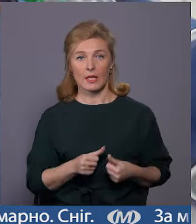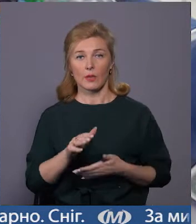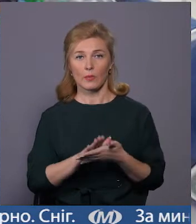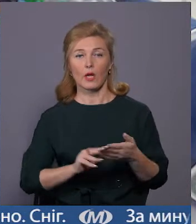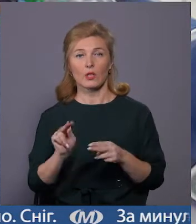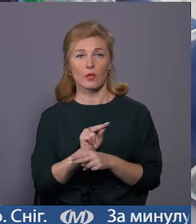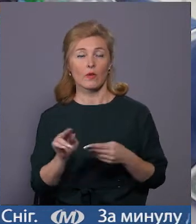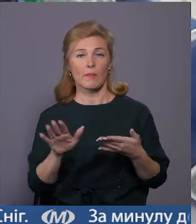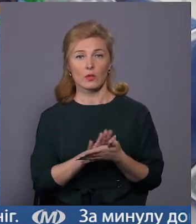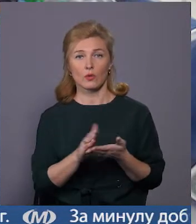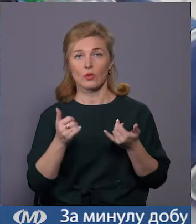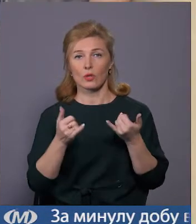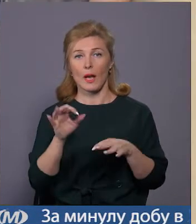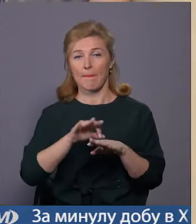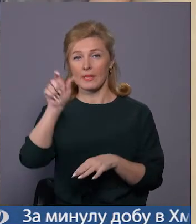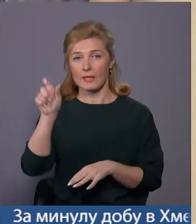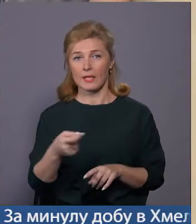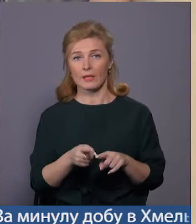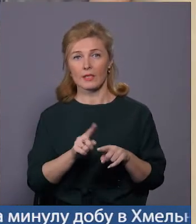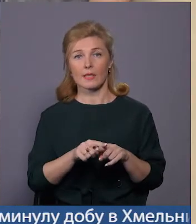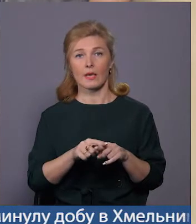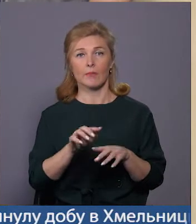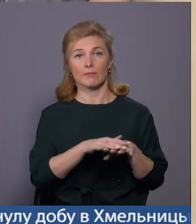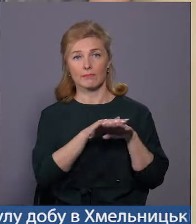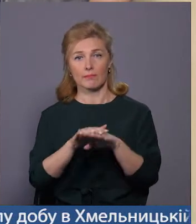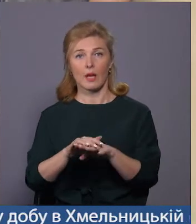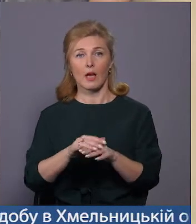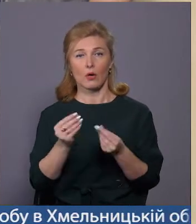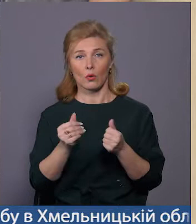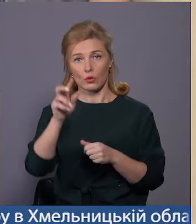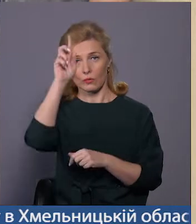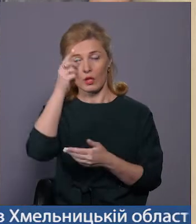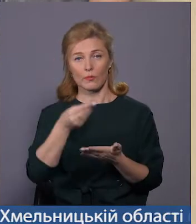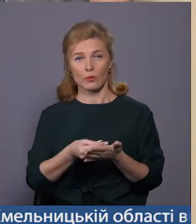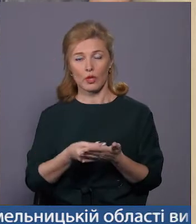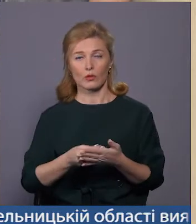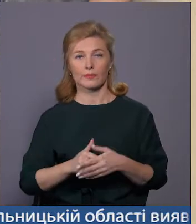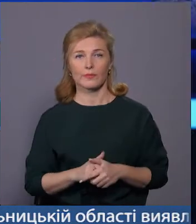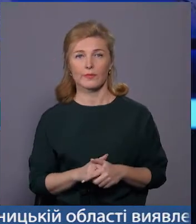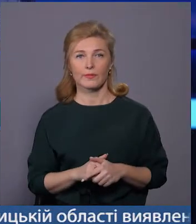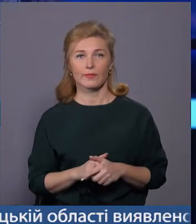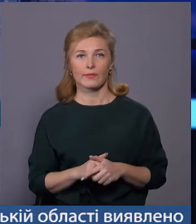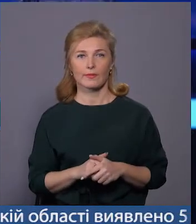лікування безкоштовне для пацієнта – це покривають коштом держбюджету. Вікторія Паламар, Новини міста.